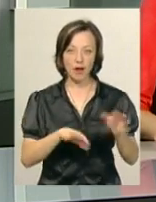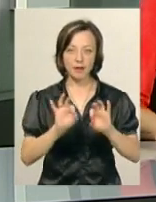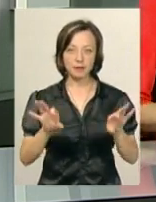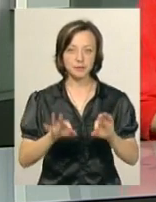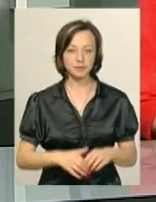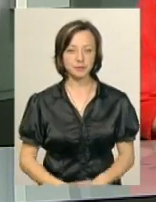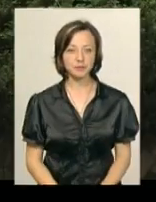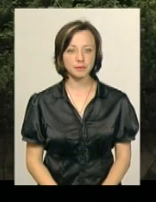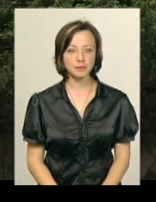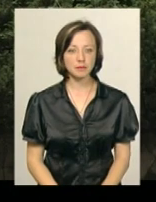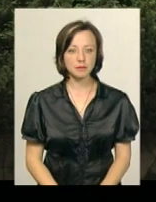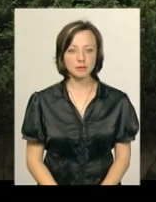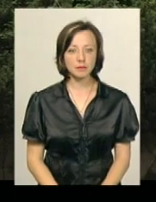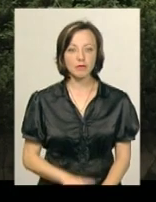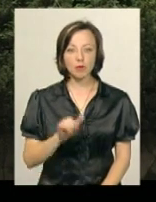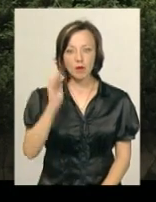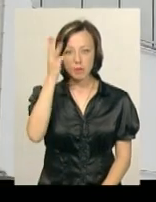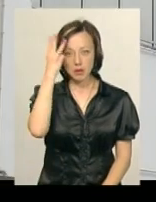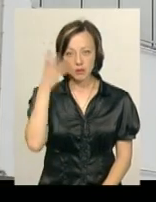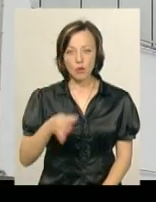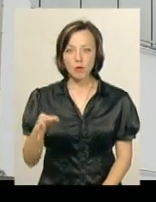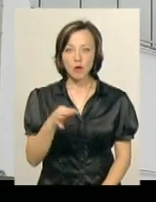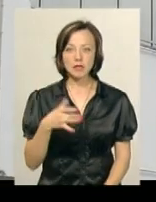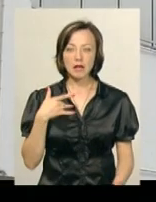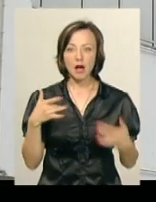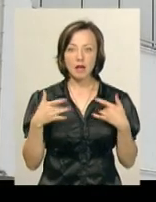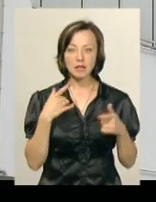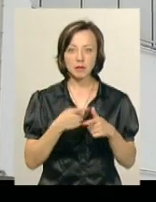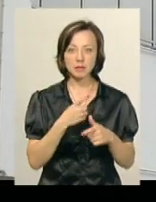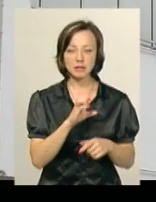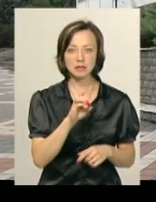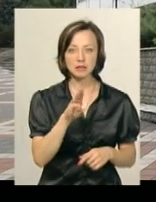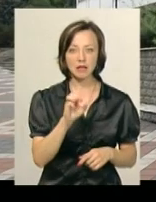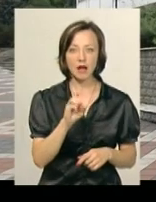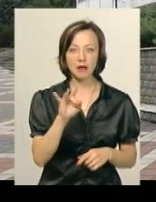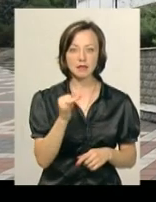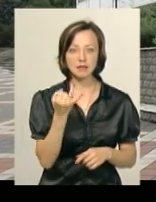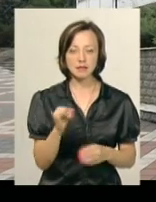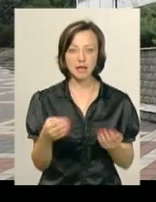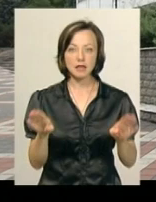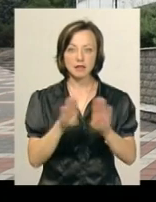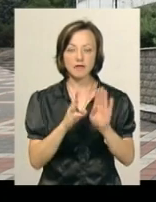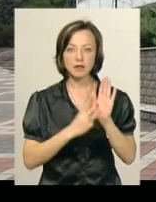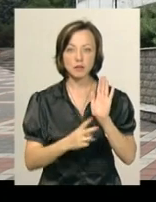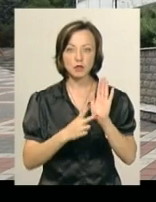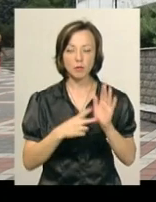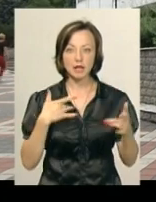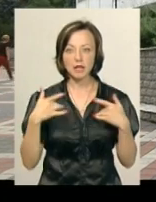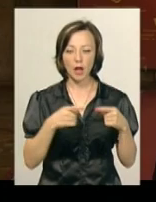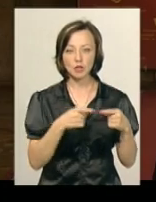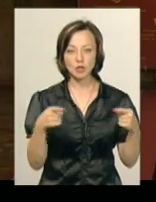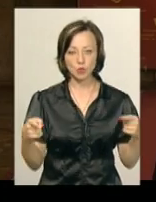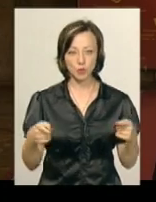матеріалі. У Хмельницькому обласному муздрам-театрі імені Михайла Старицького закриття 87-го театрального